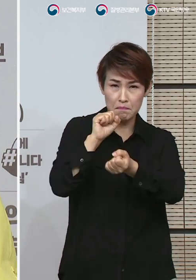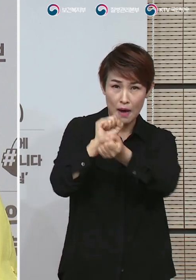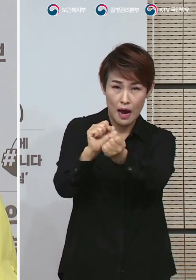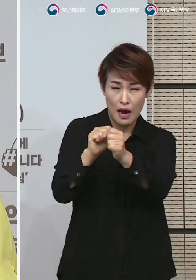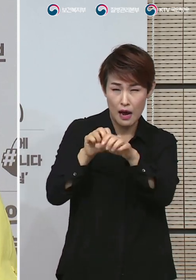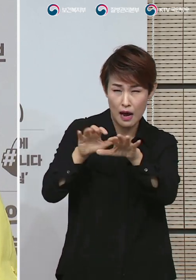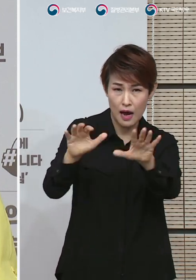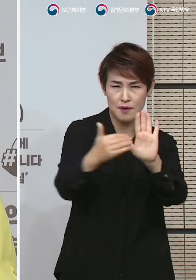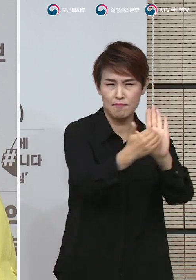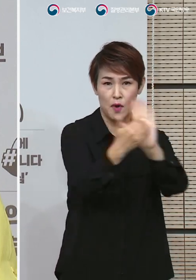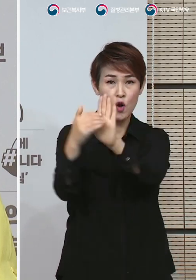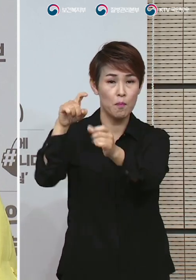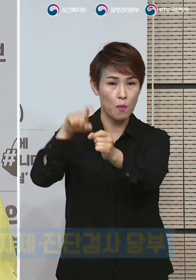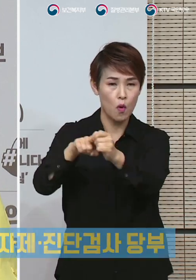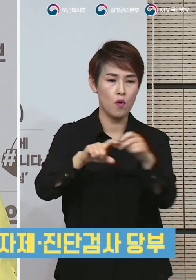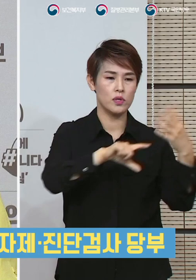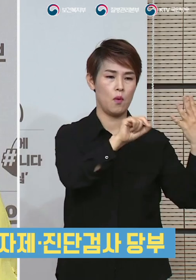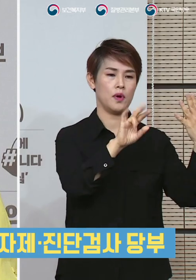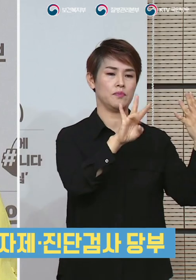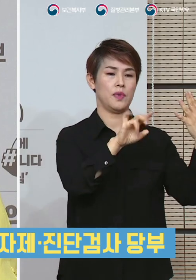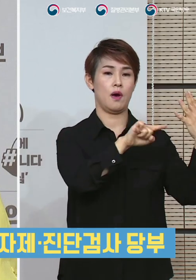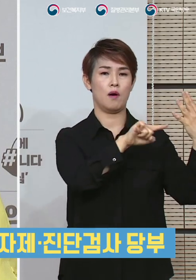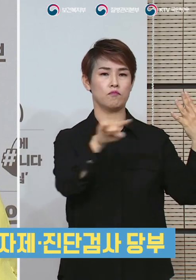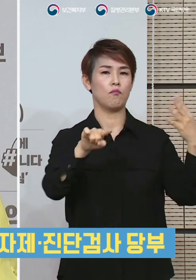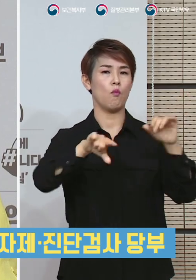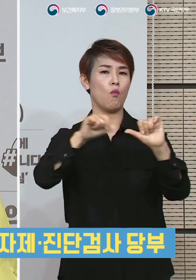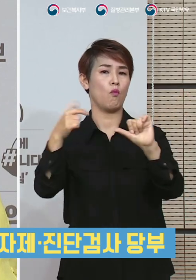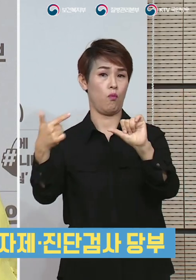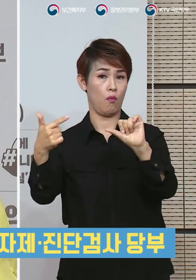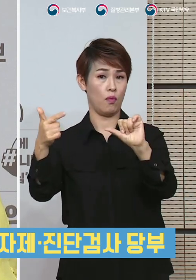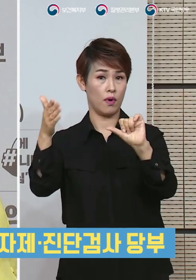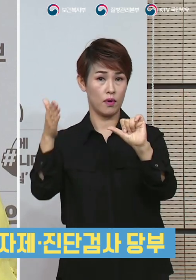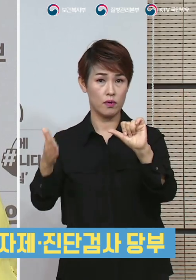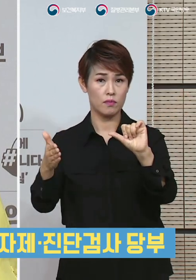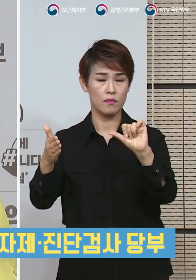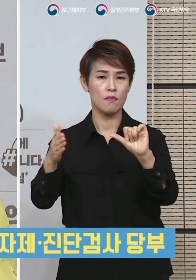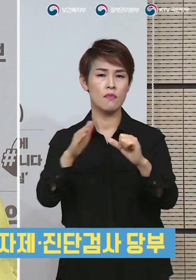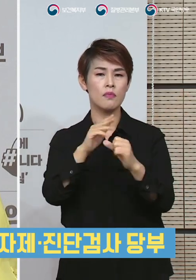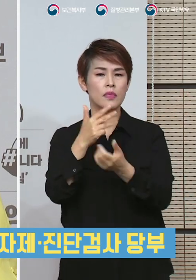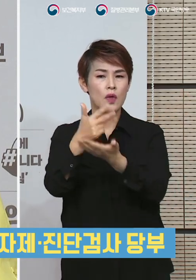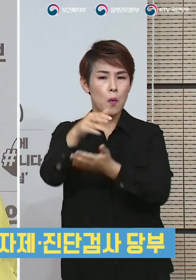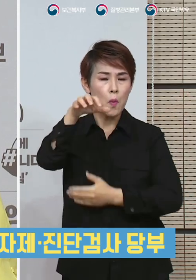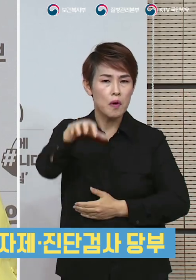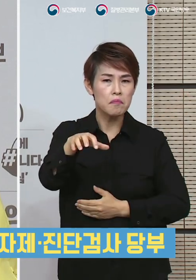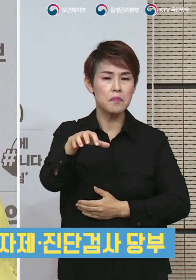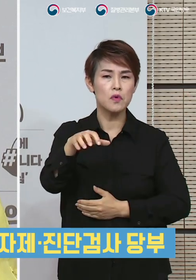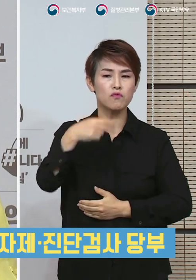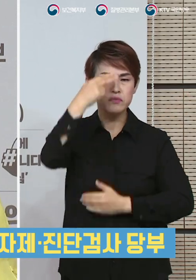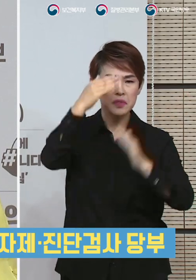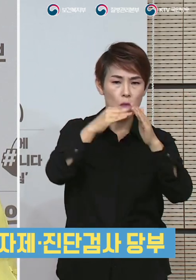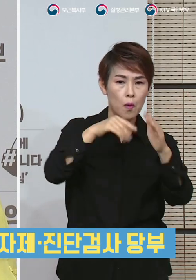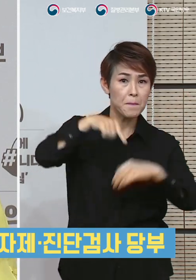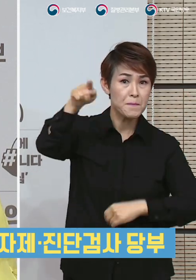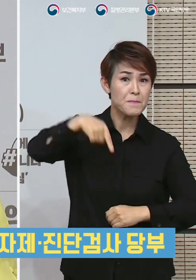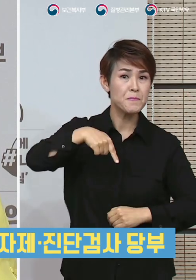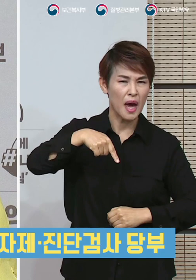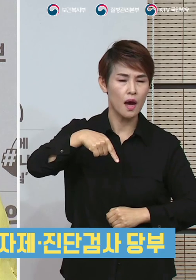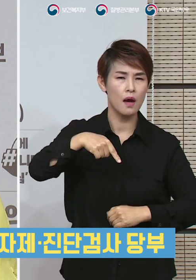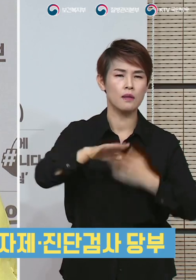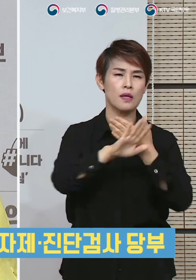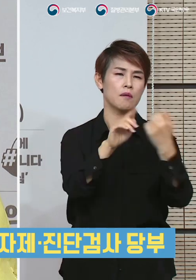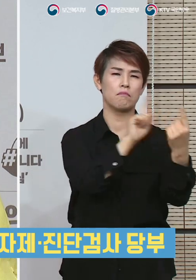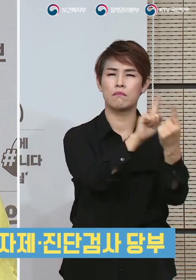차단하기 위해 4월 24일부터 5월 6일까지 이태원클럽 등 유흥시설을 방문한 분들은 타인과의